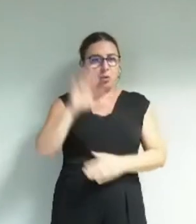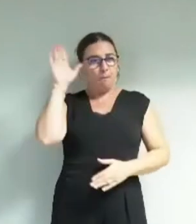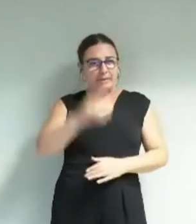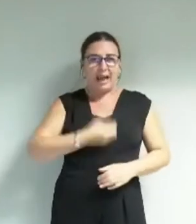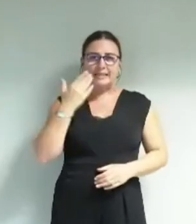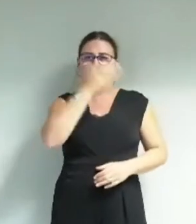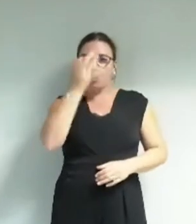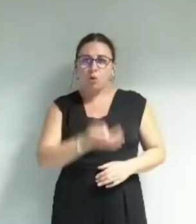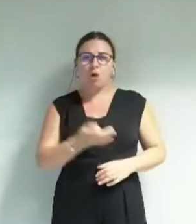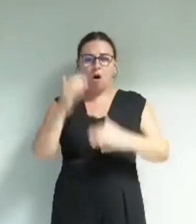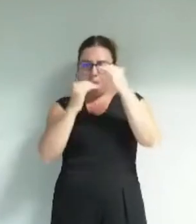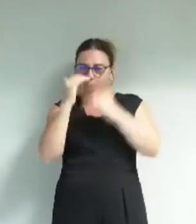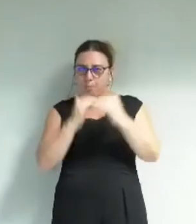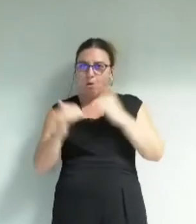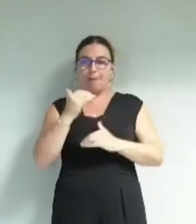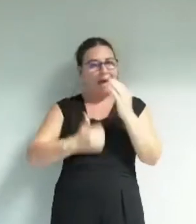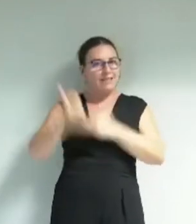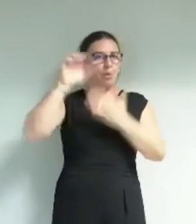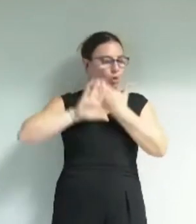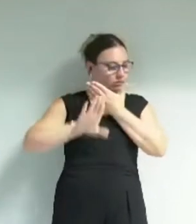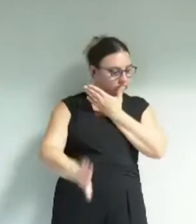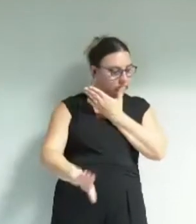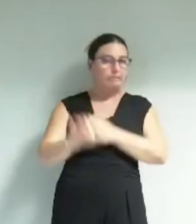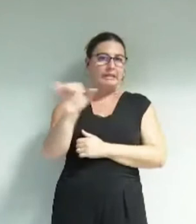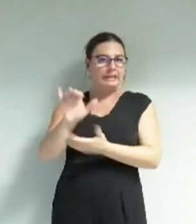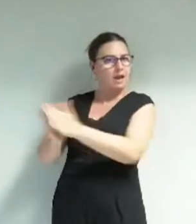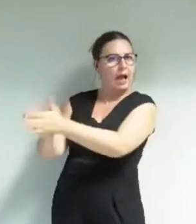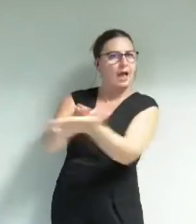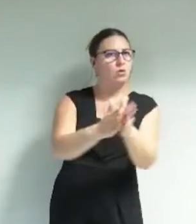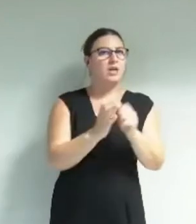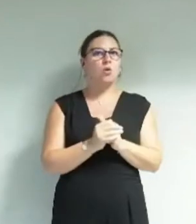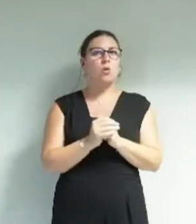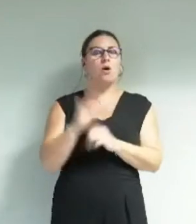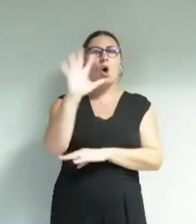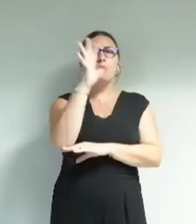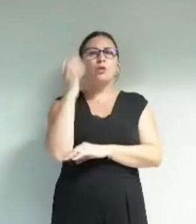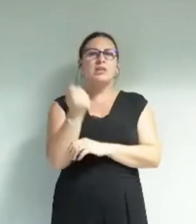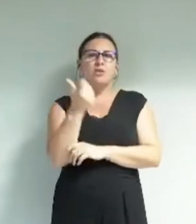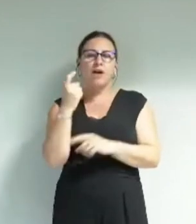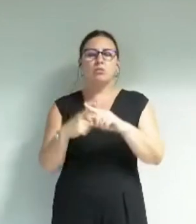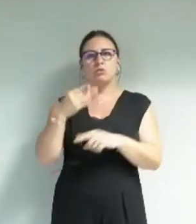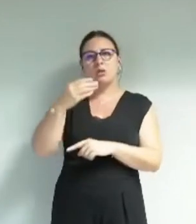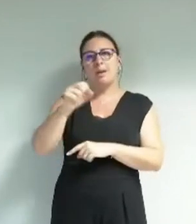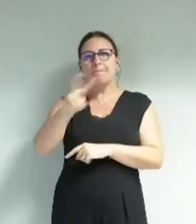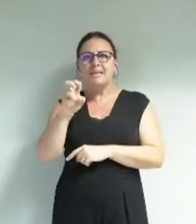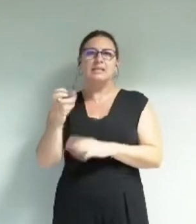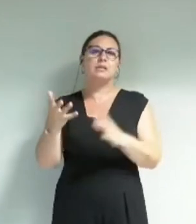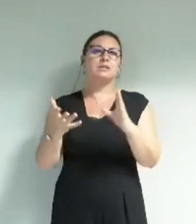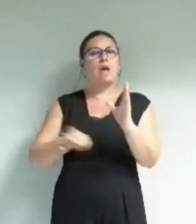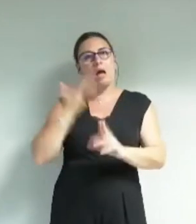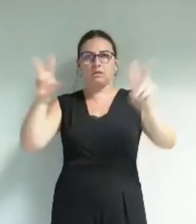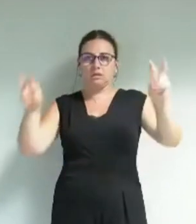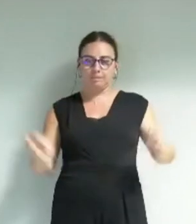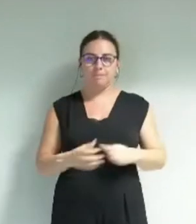programmation a été assurée en toute indépendance par des associations que sont le premier sauvage et mixart la